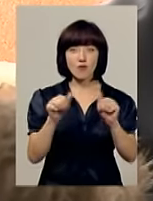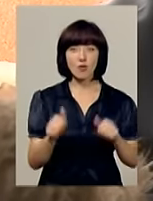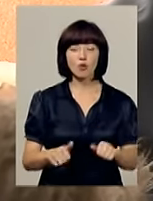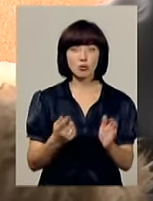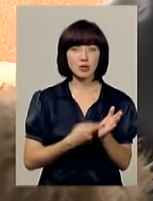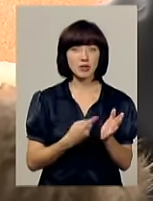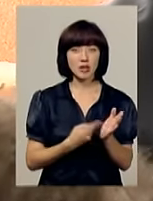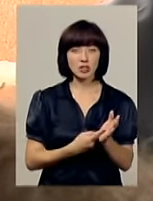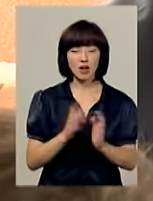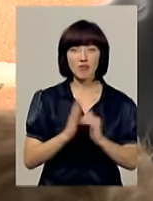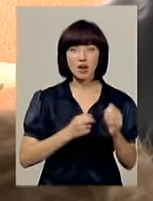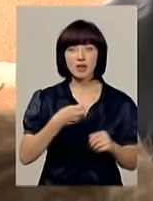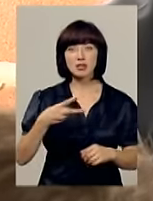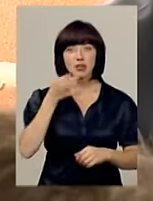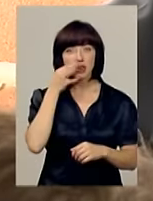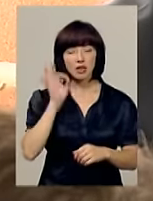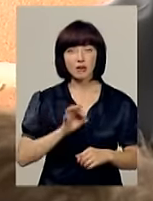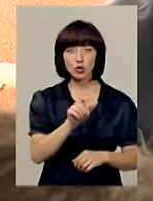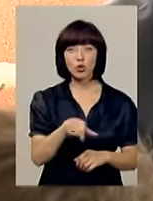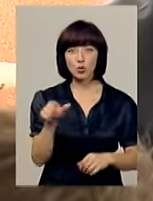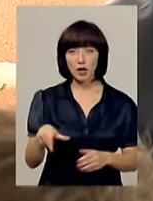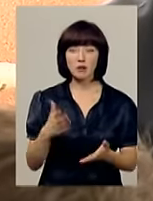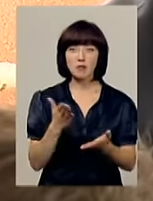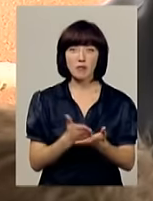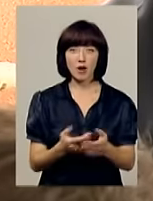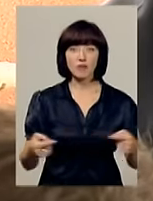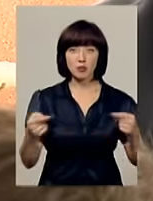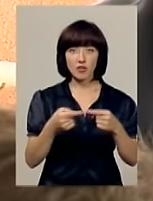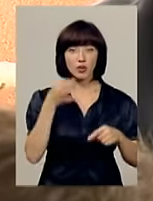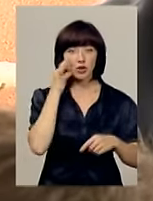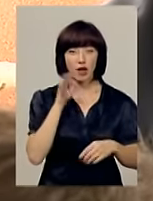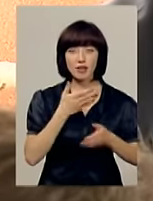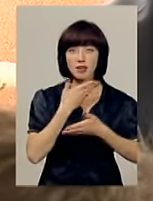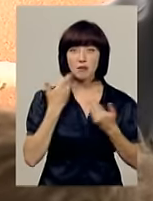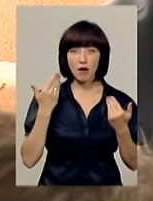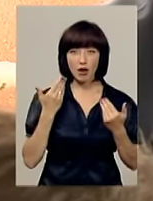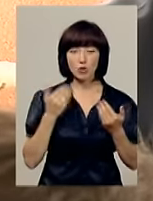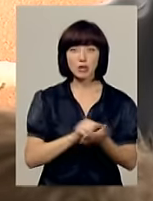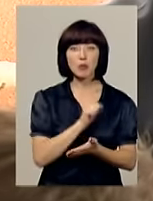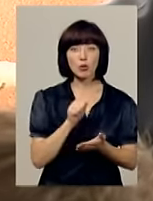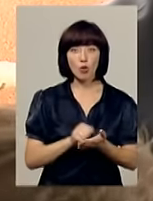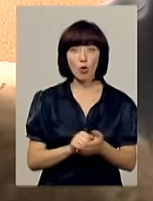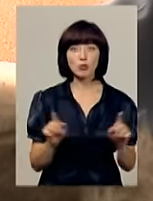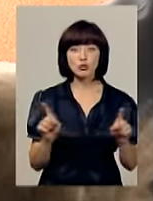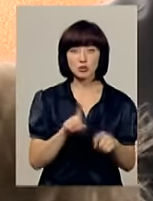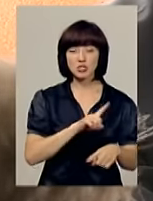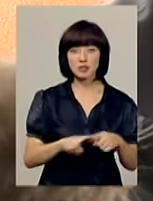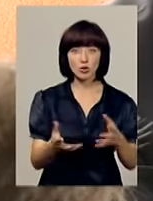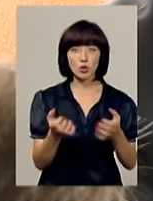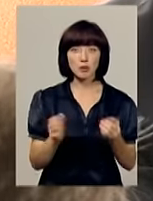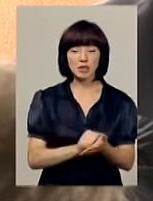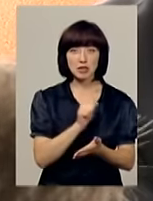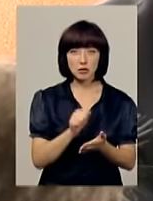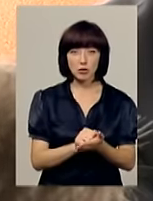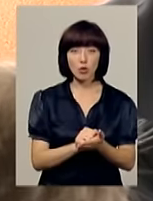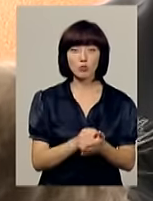квалифікаційних навичок, тих людей, які мають відповідну навичку, але не мають відповідного диплому, щоб швидко міг отримати диплом